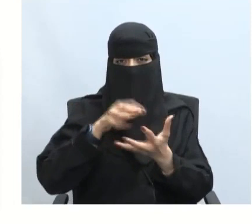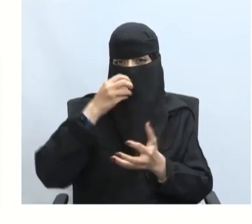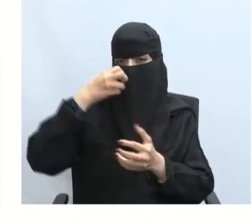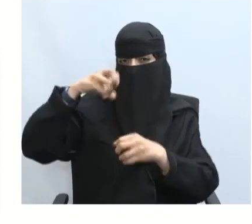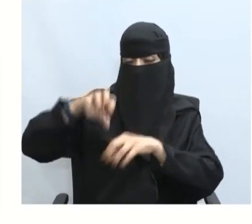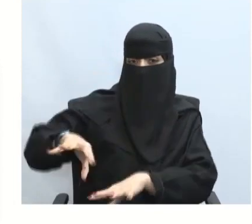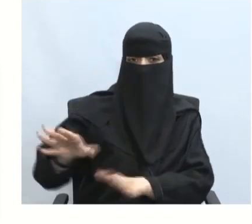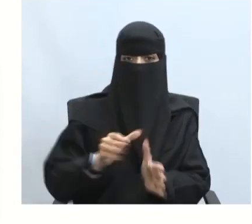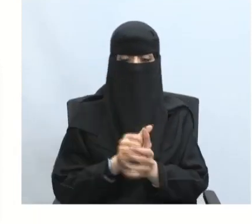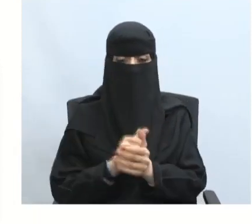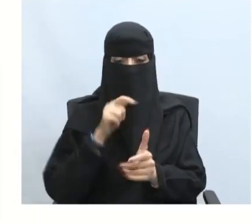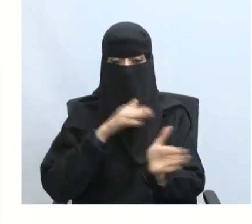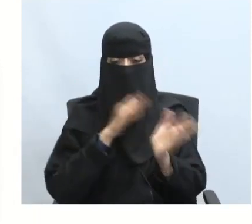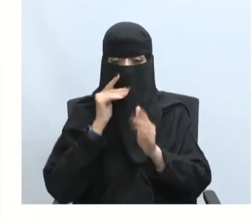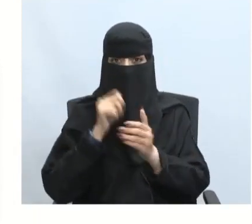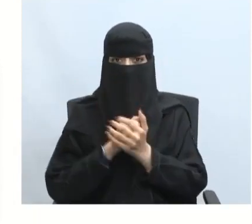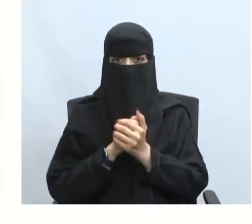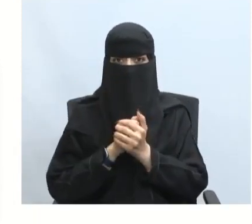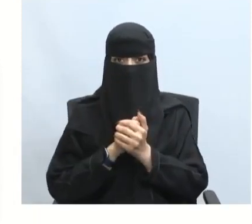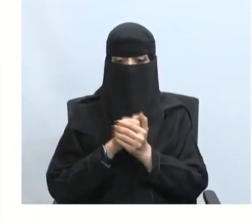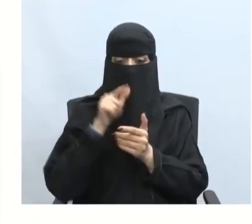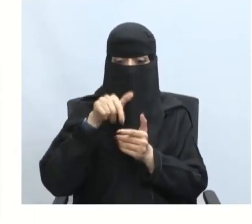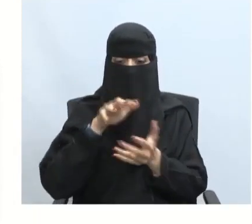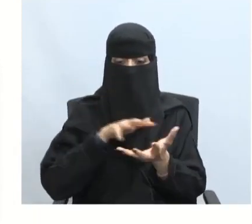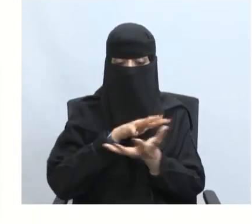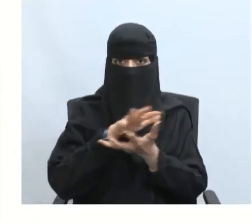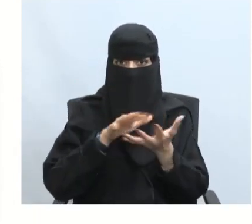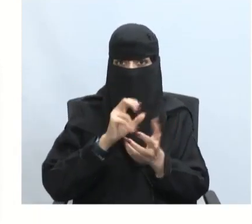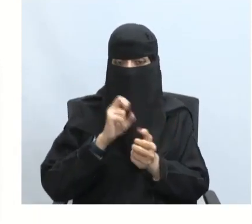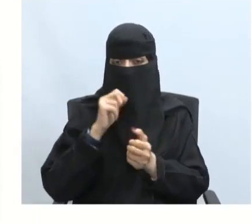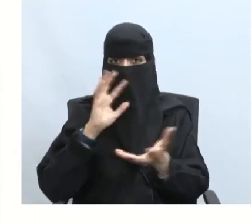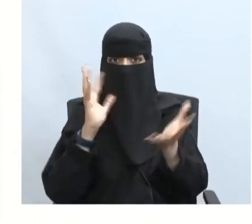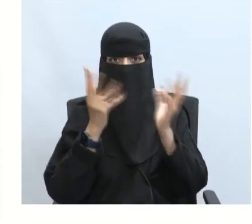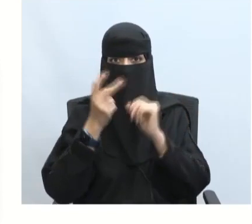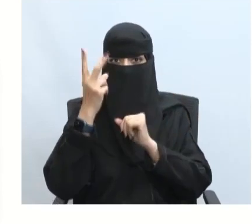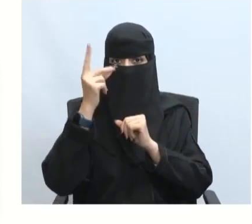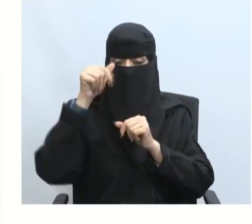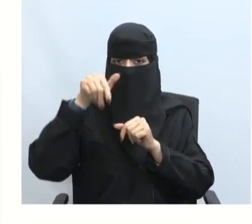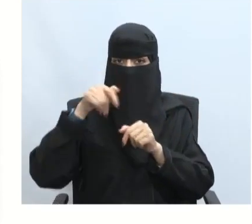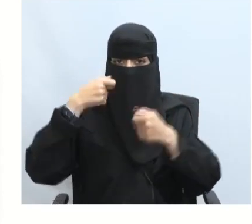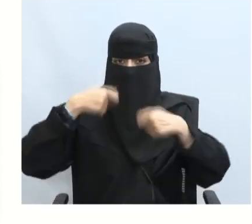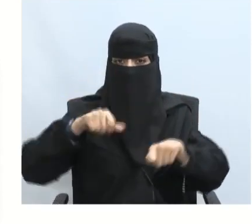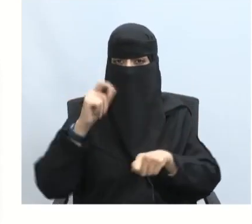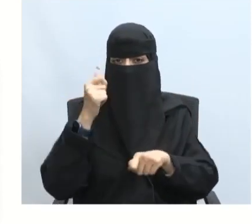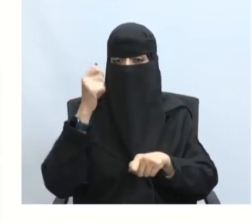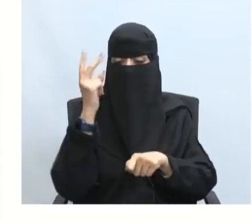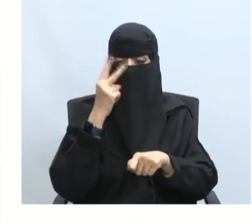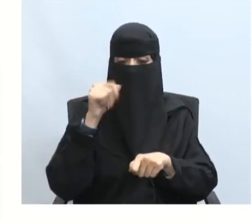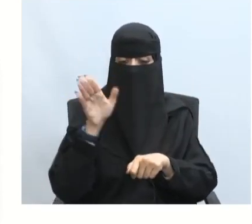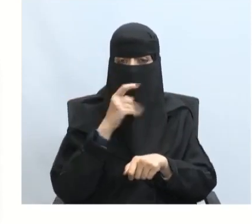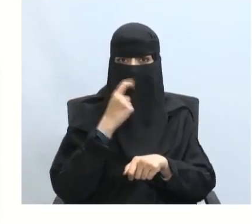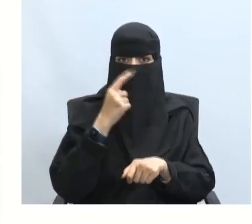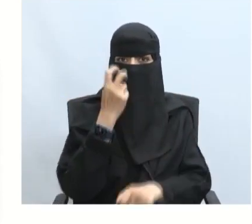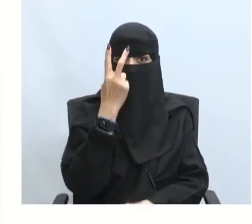ننتقل للأزمة العالمية الثانية الأزمة المالية العالمية لعام